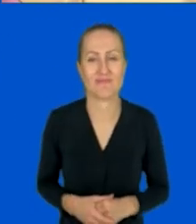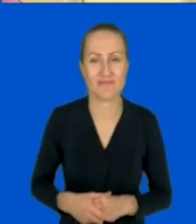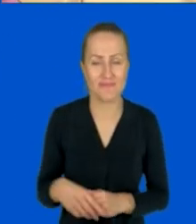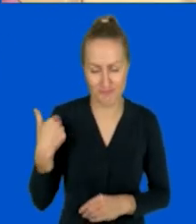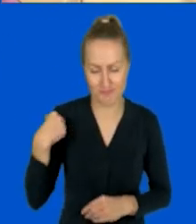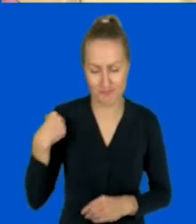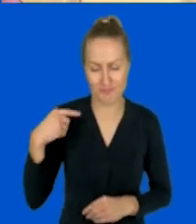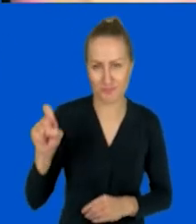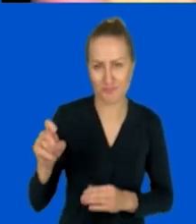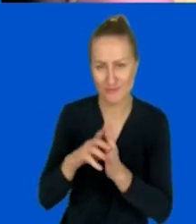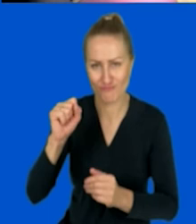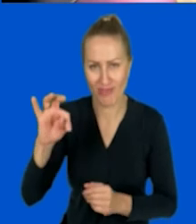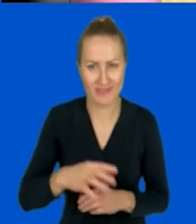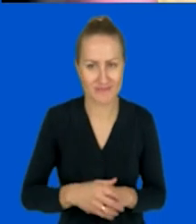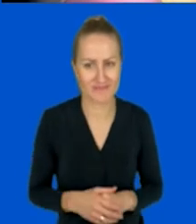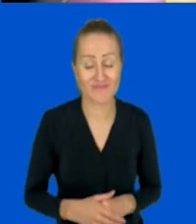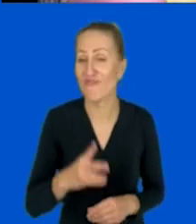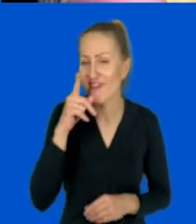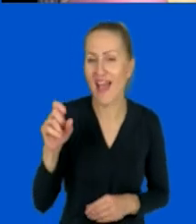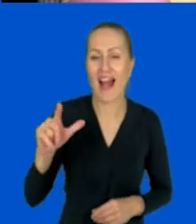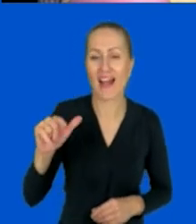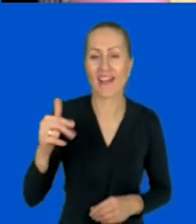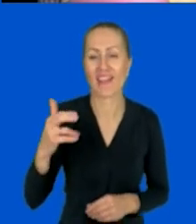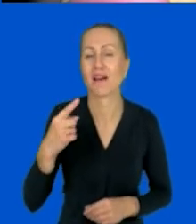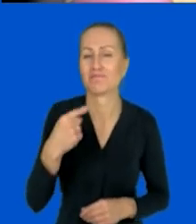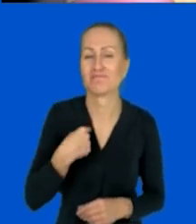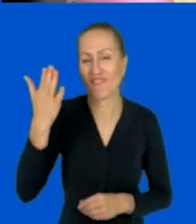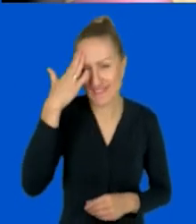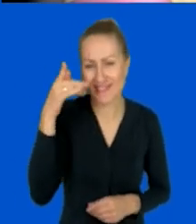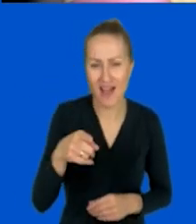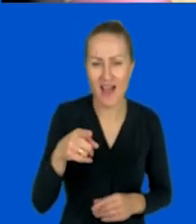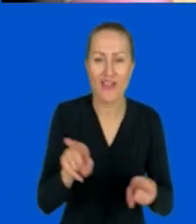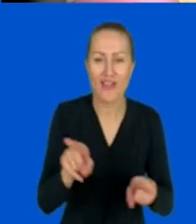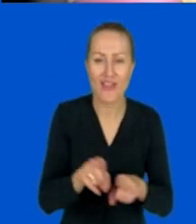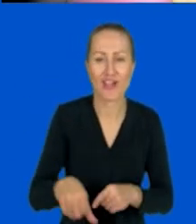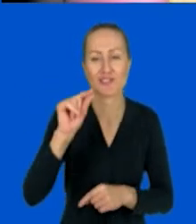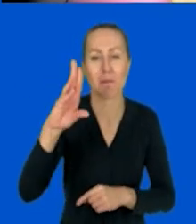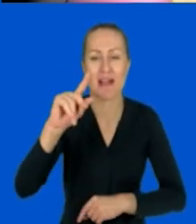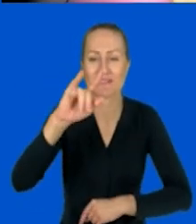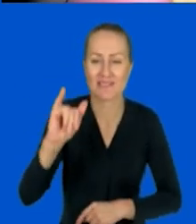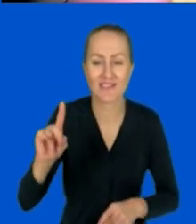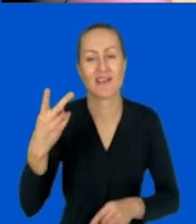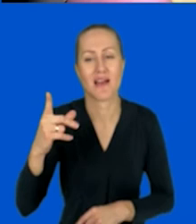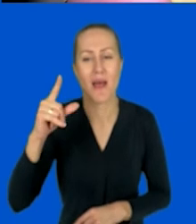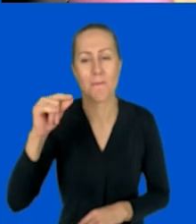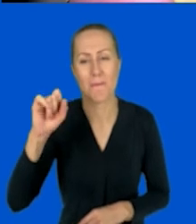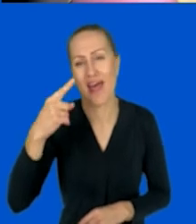na czacie. O, widzę, że Alina pisze, że zna i prezydli Padlet. To cudnie.